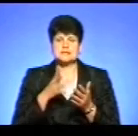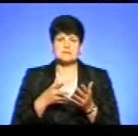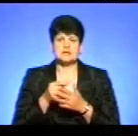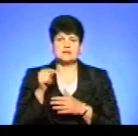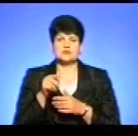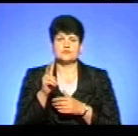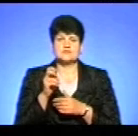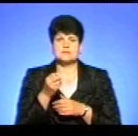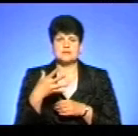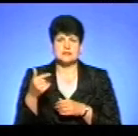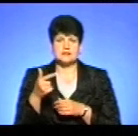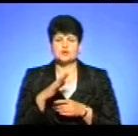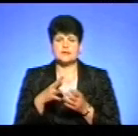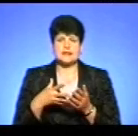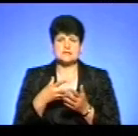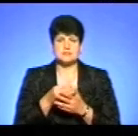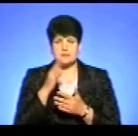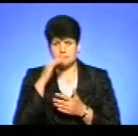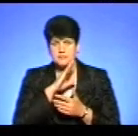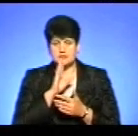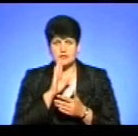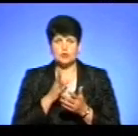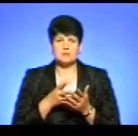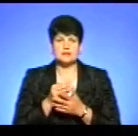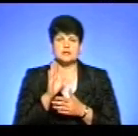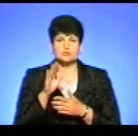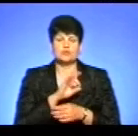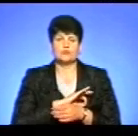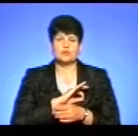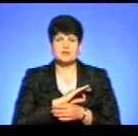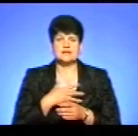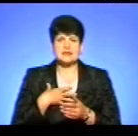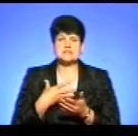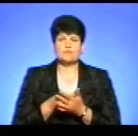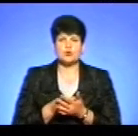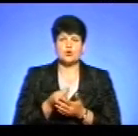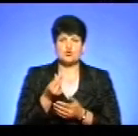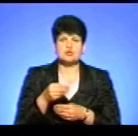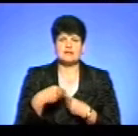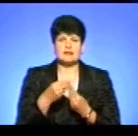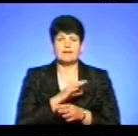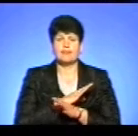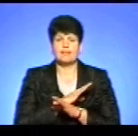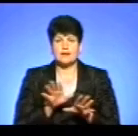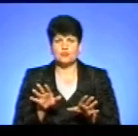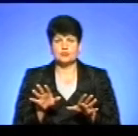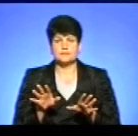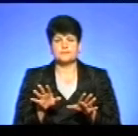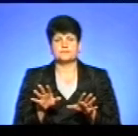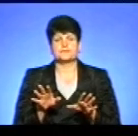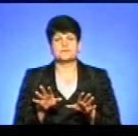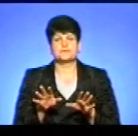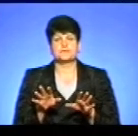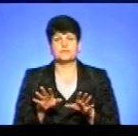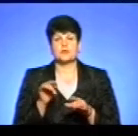гривень. Нам сказали, що якщо не оплатять батьки, то платити будуть вихователі, я свої гроші і давати не буду». Бачите, тут у нас